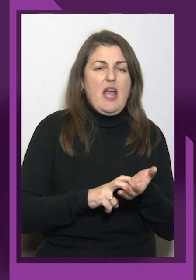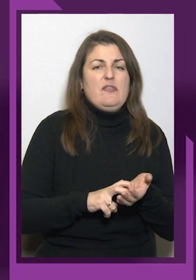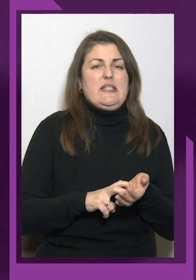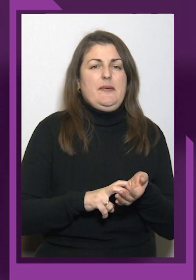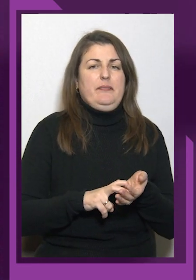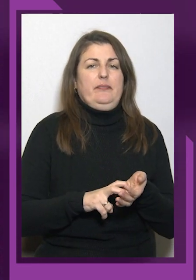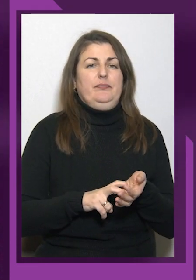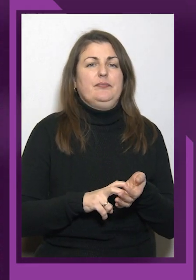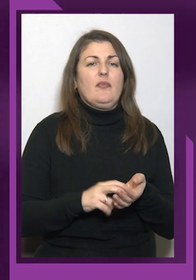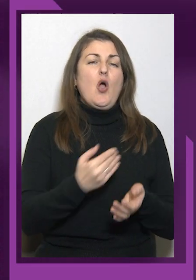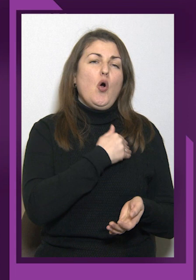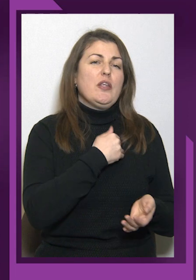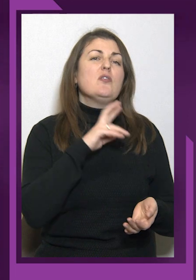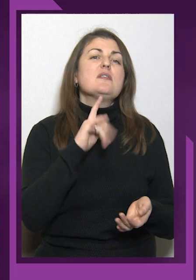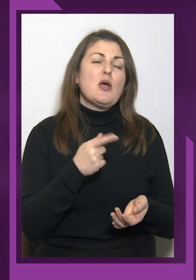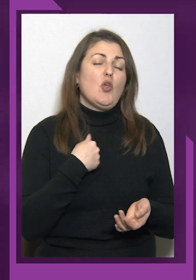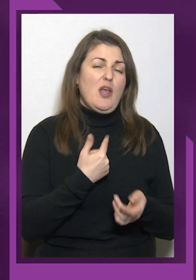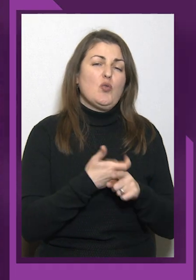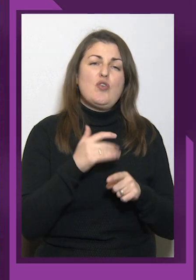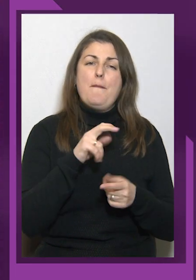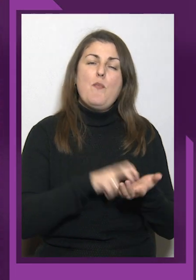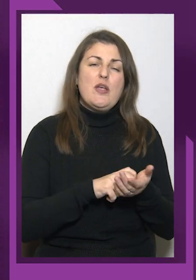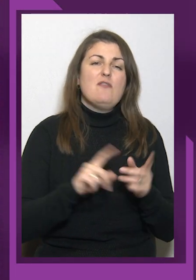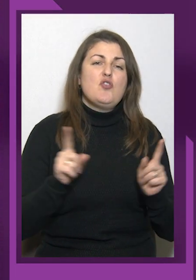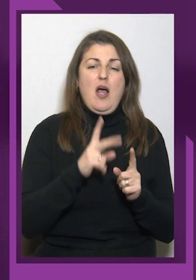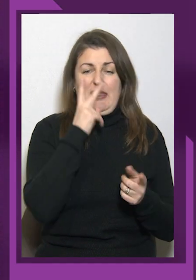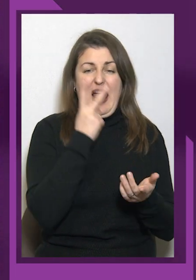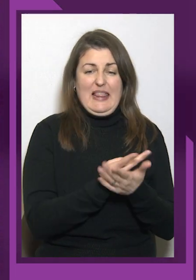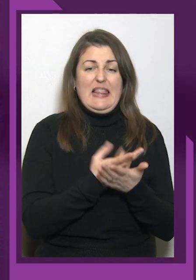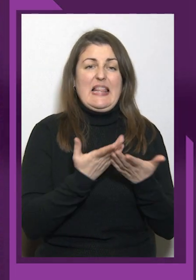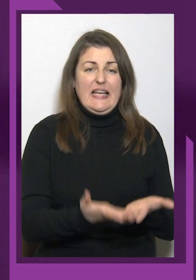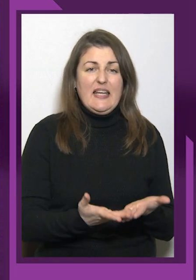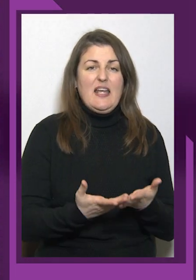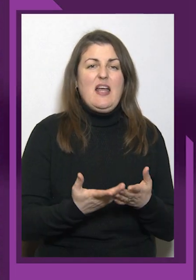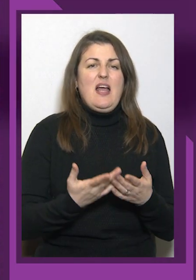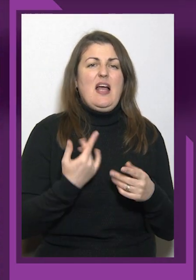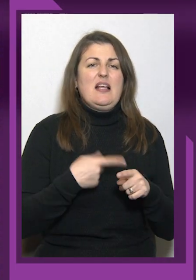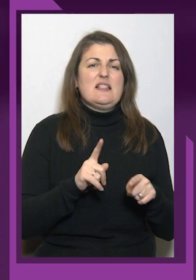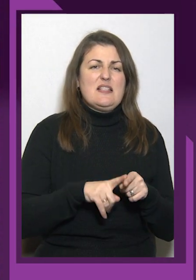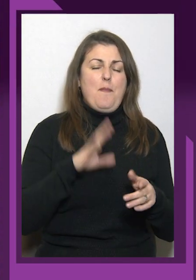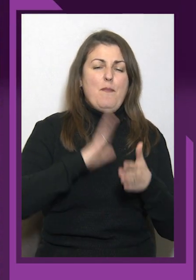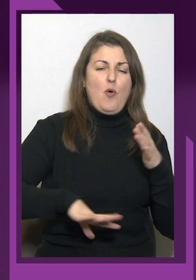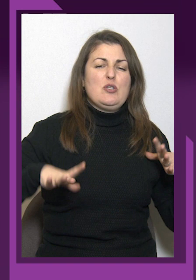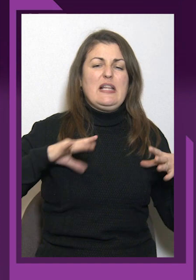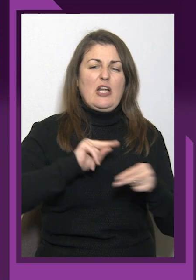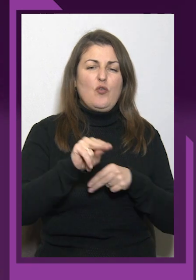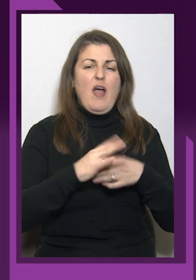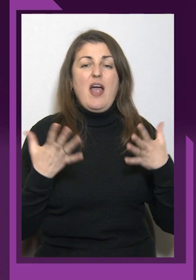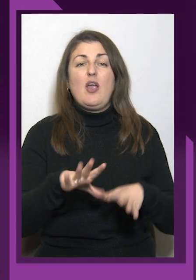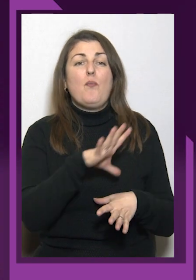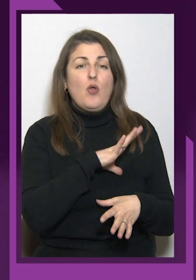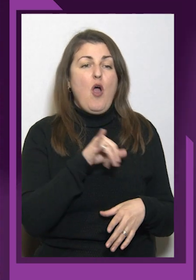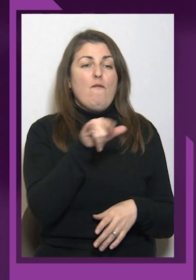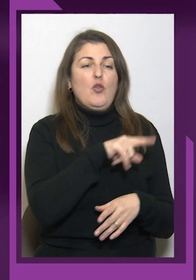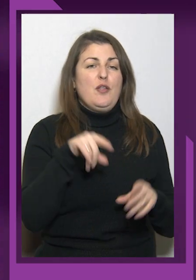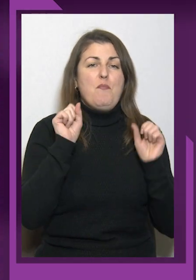на тлі тих пропусків, тренувань, котрі були, вони можуть зробити травму. Тому я